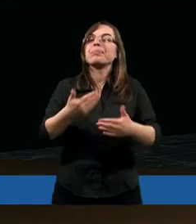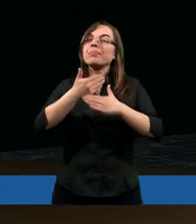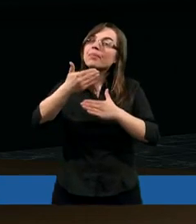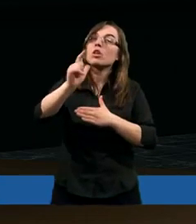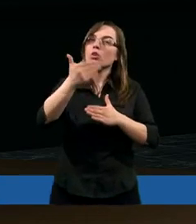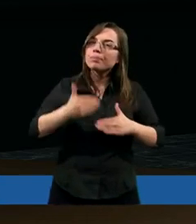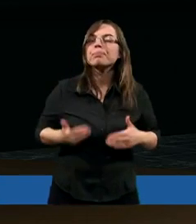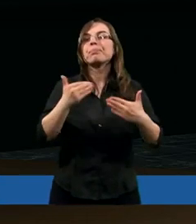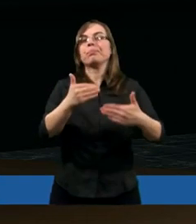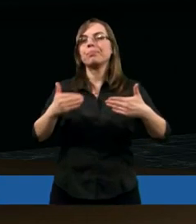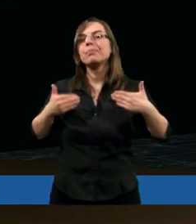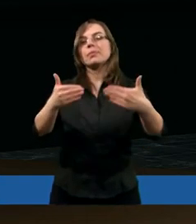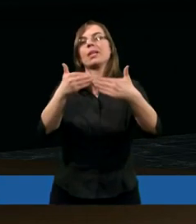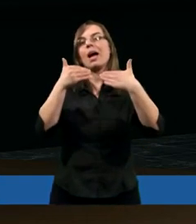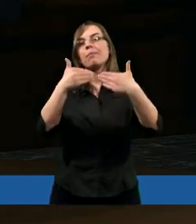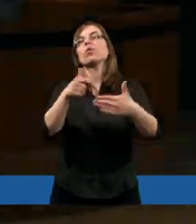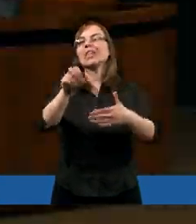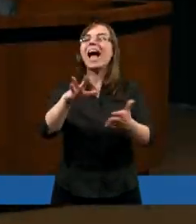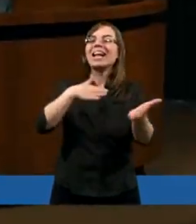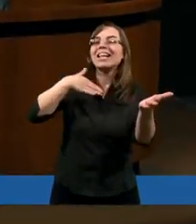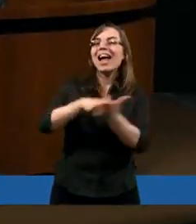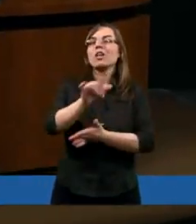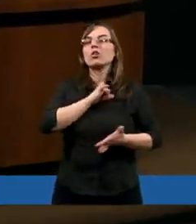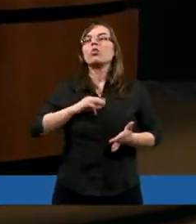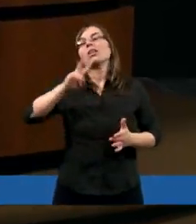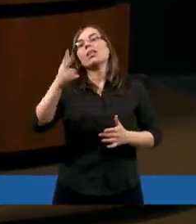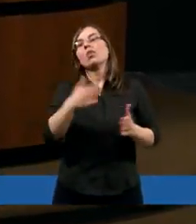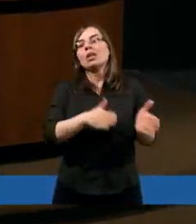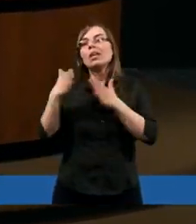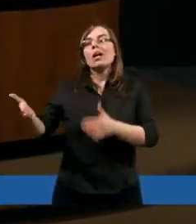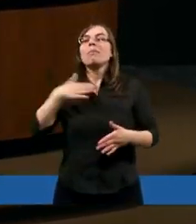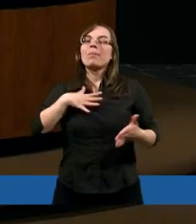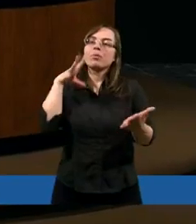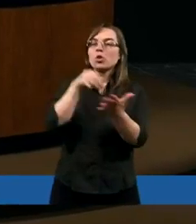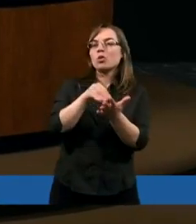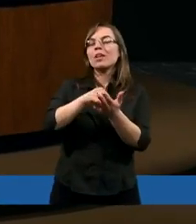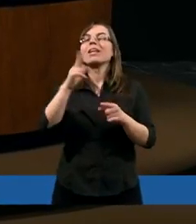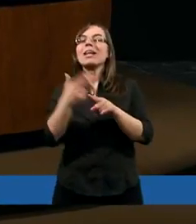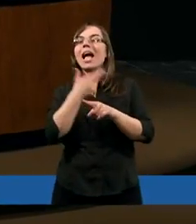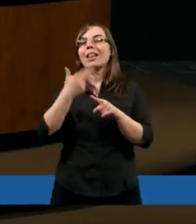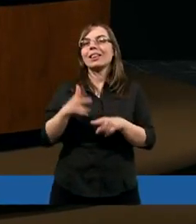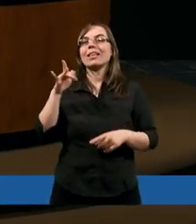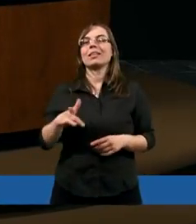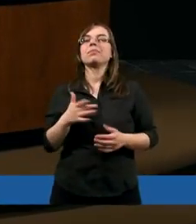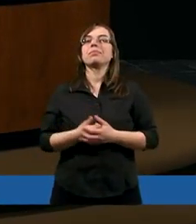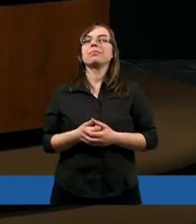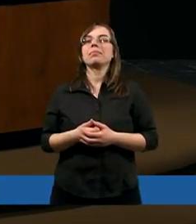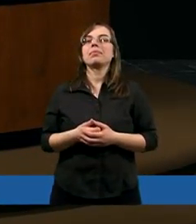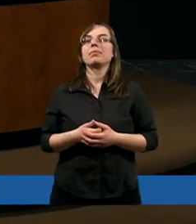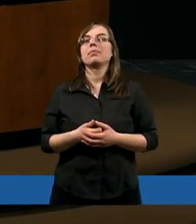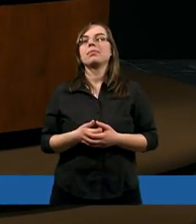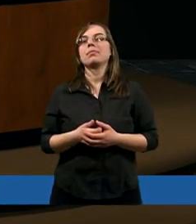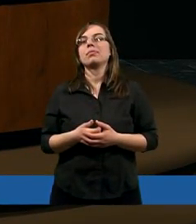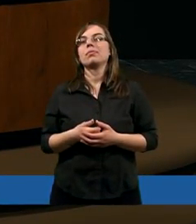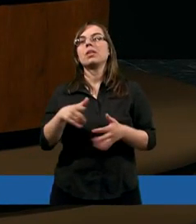pójść naprzód. I tak to się zaczęło. Z drugiej strony miałam doświadczenie, kiedy w